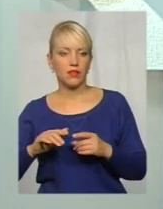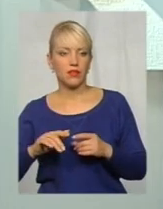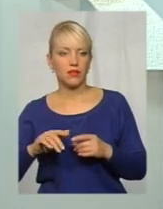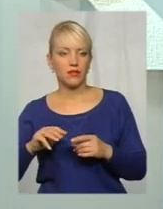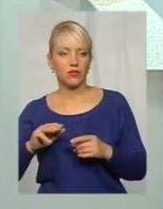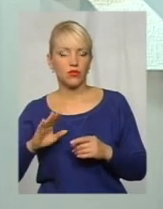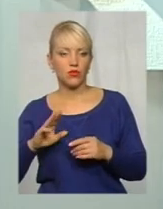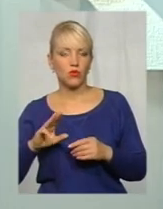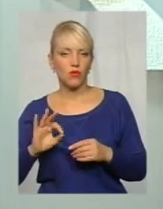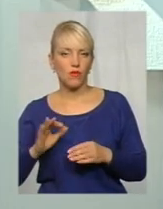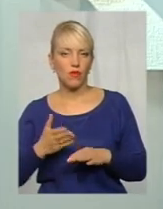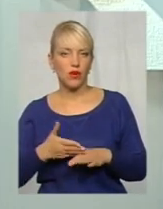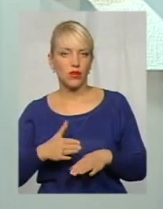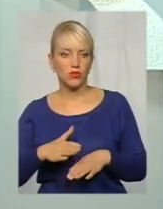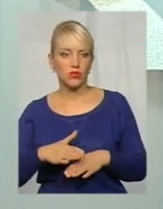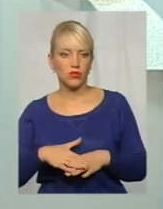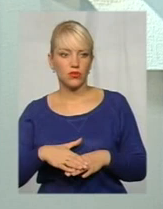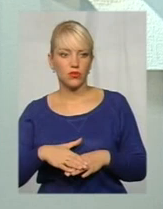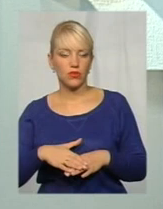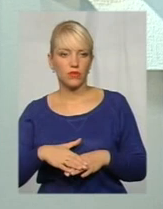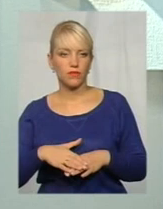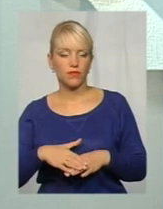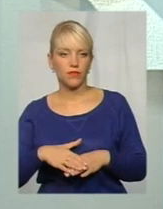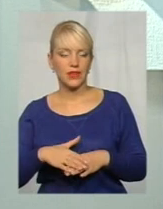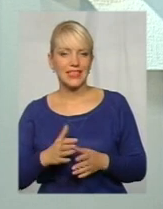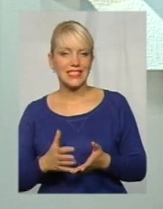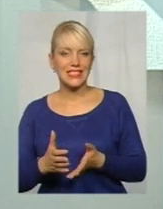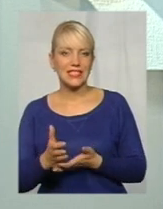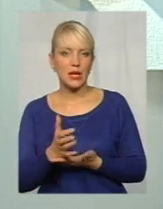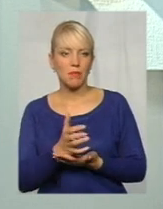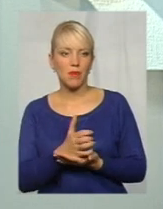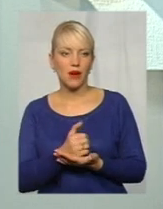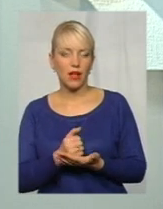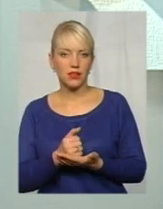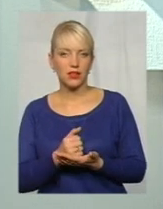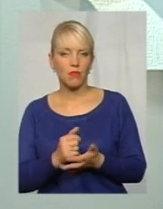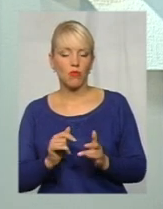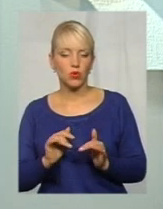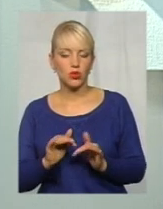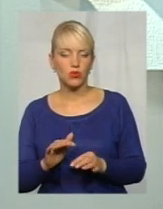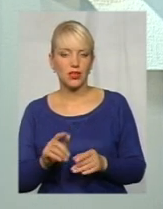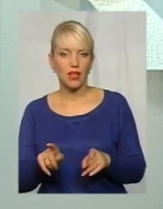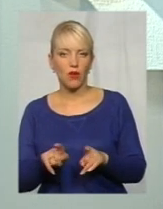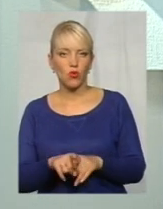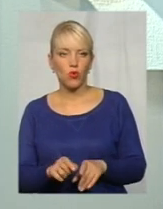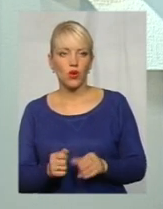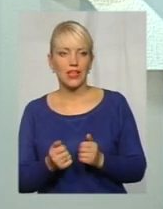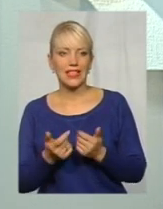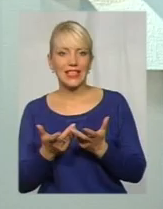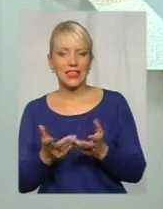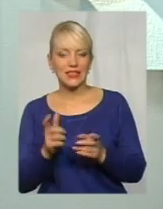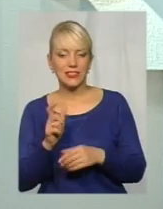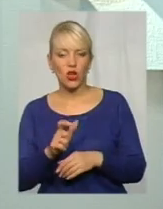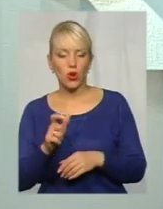важко процесуально зібрати таку кількість людей в одному місці для